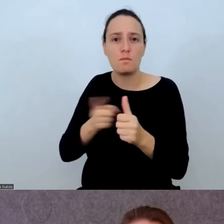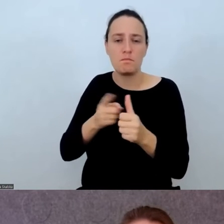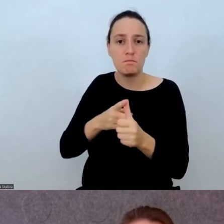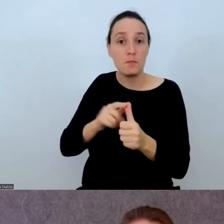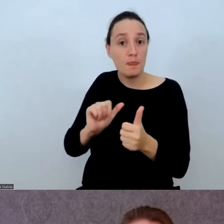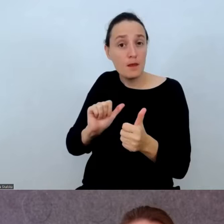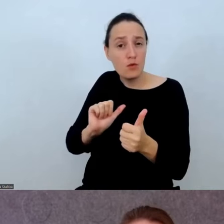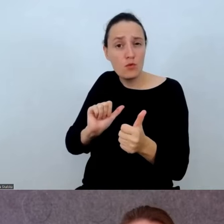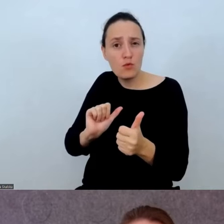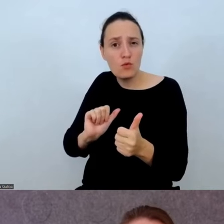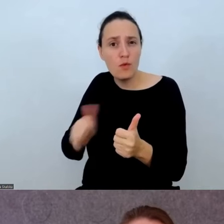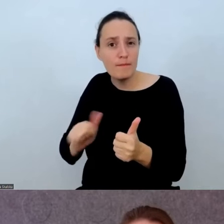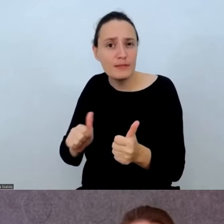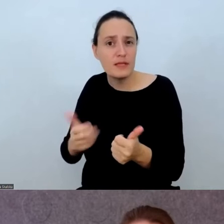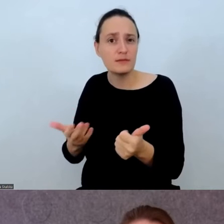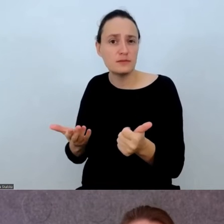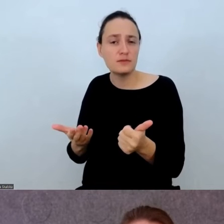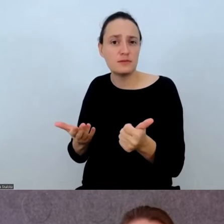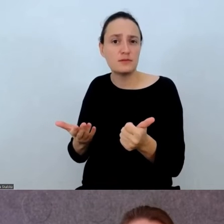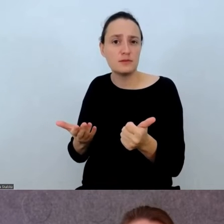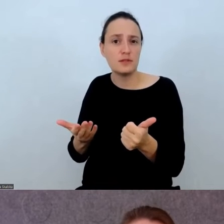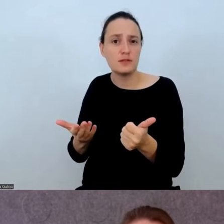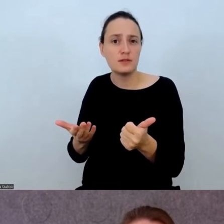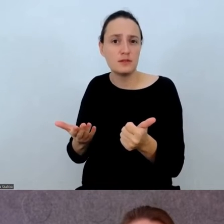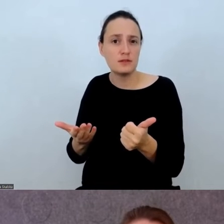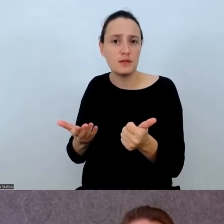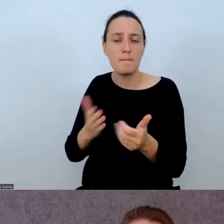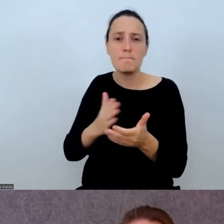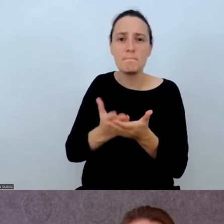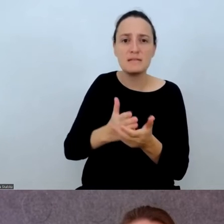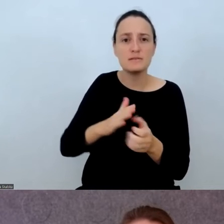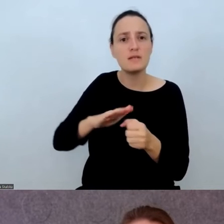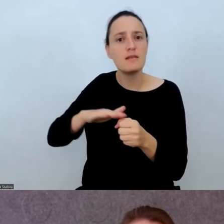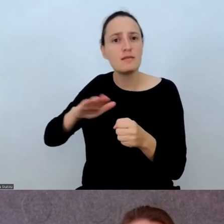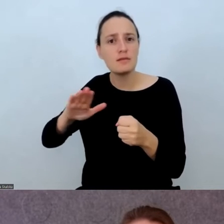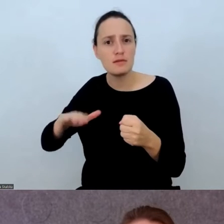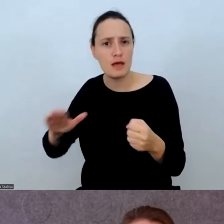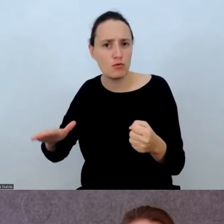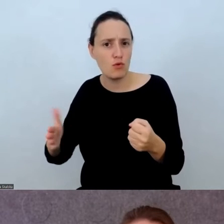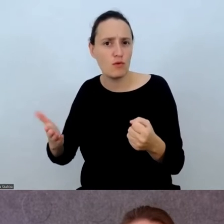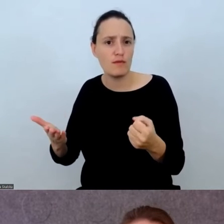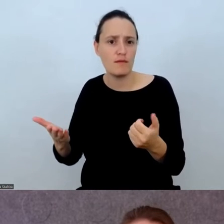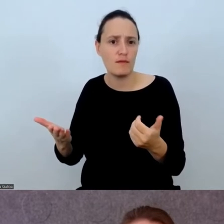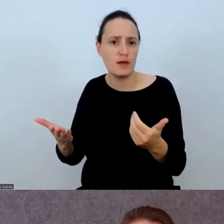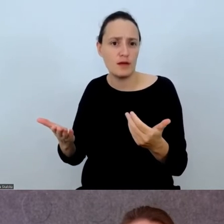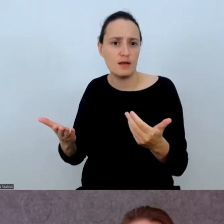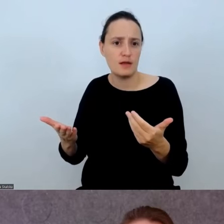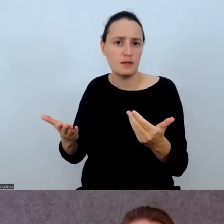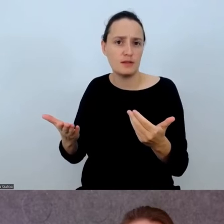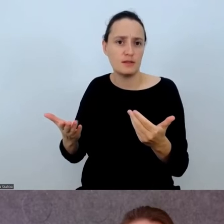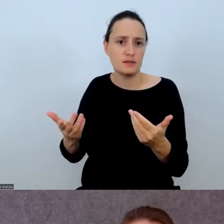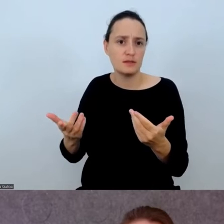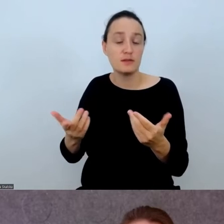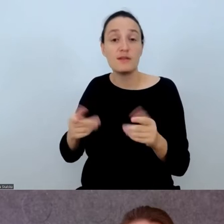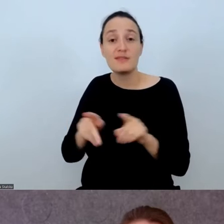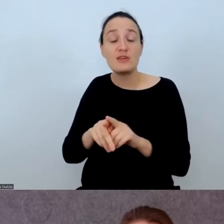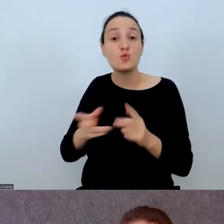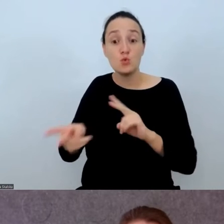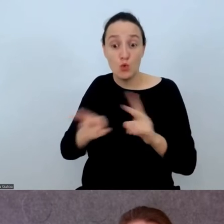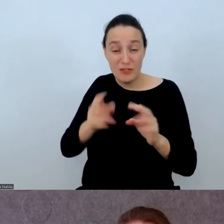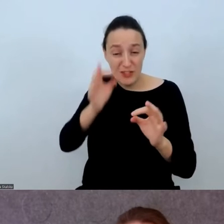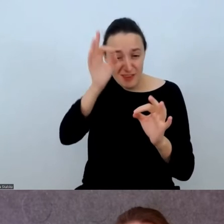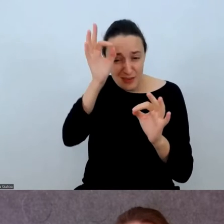międzynarodowych, dokładności w tłumaczeniu,